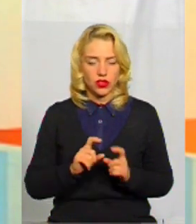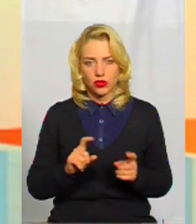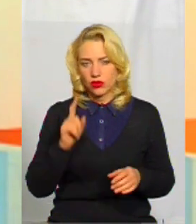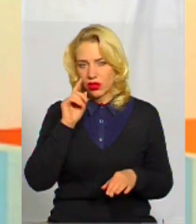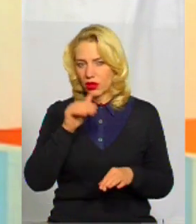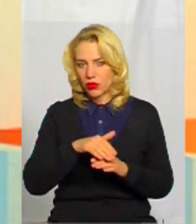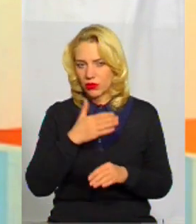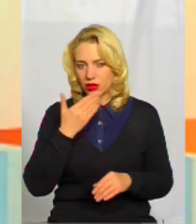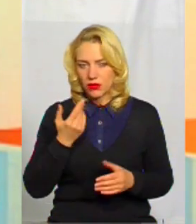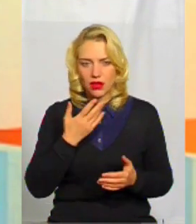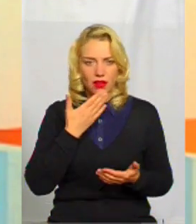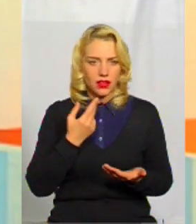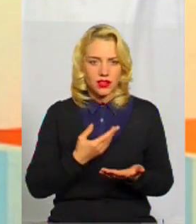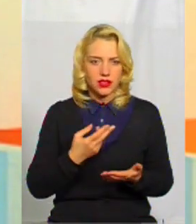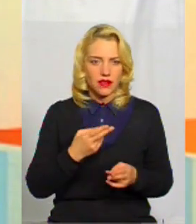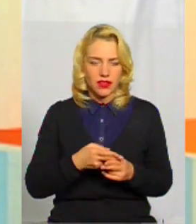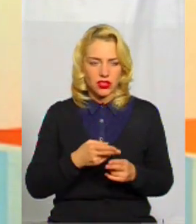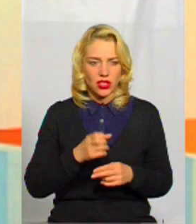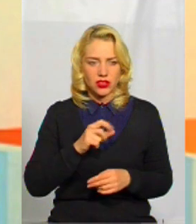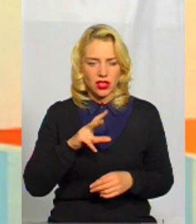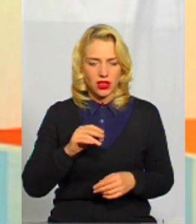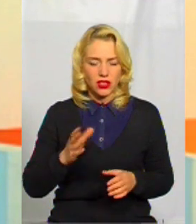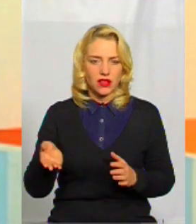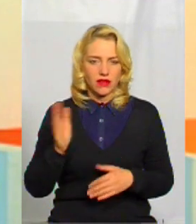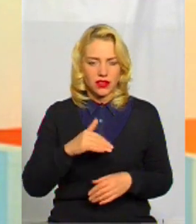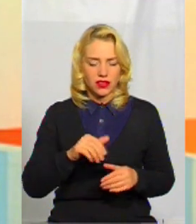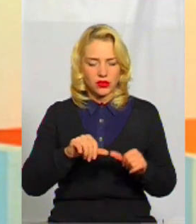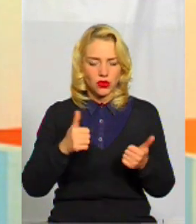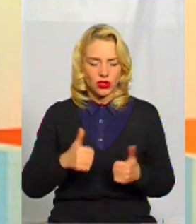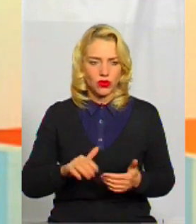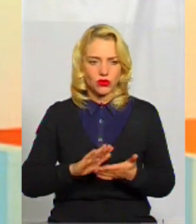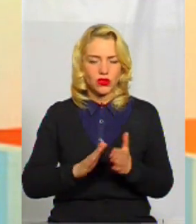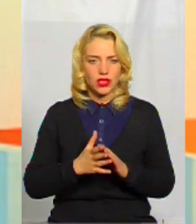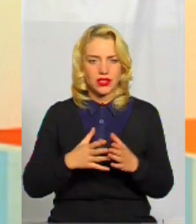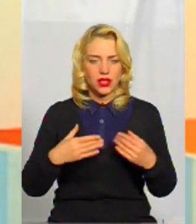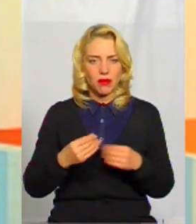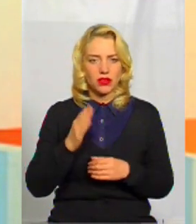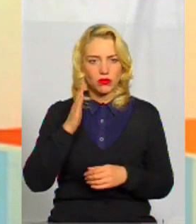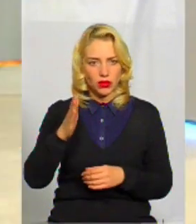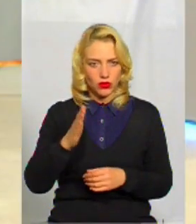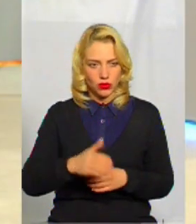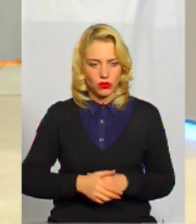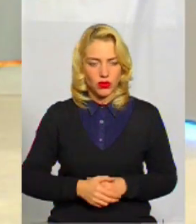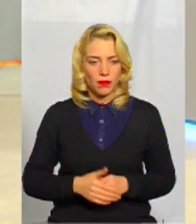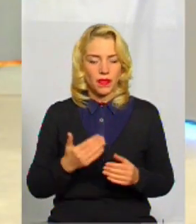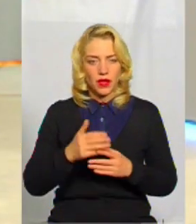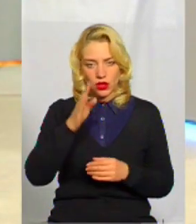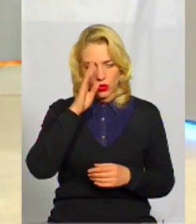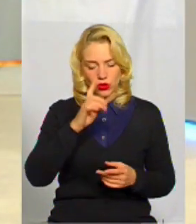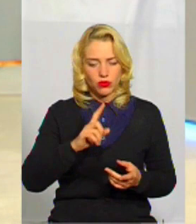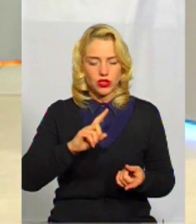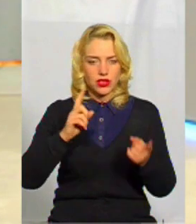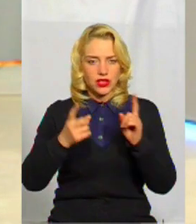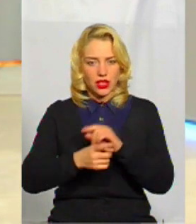непомітні і ніби не заважають. Але давайте змоделюємо ситуацію сімейну в майбутньому. Хлопчик стає